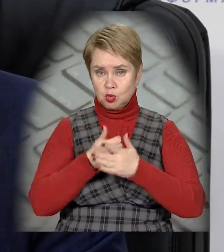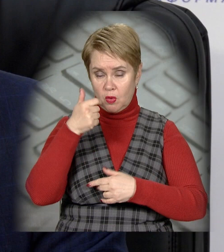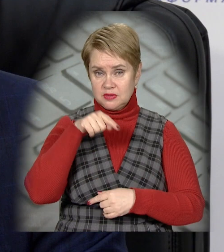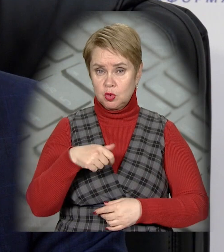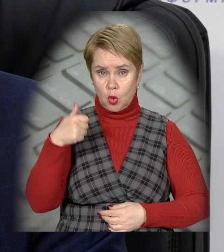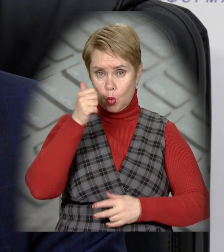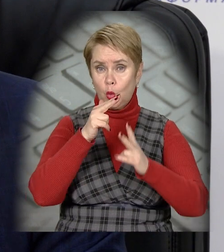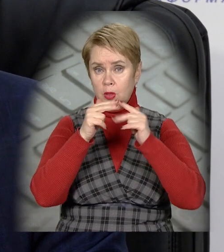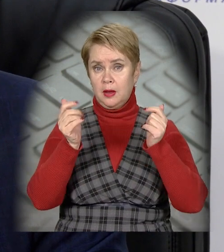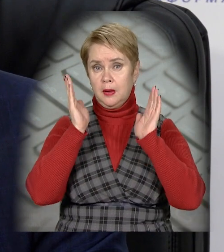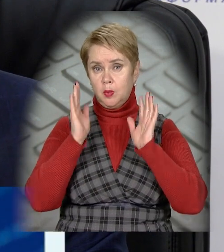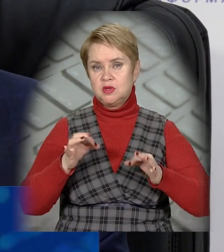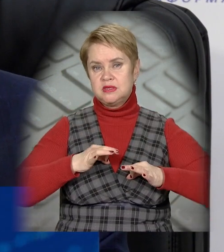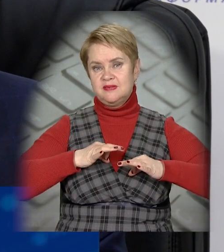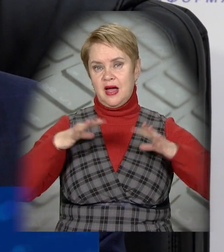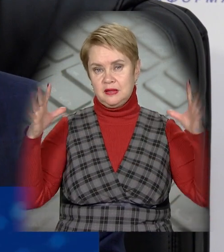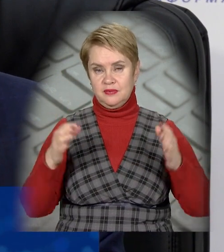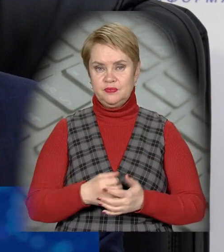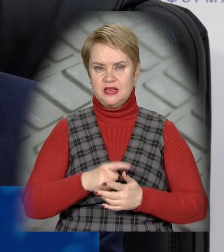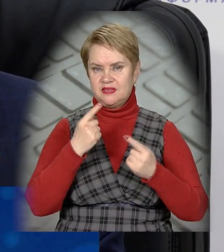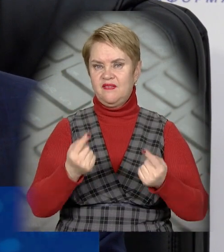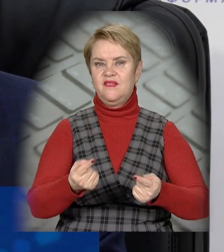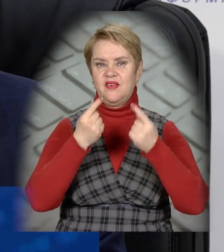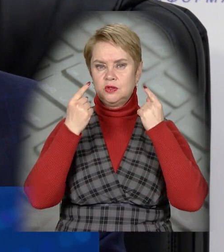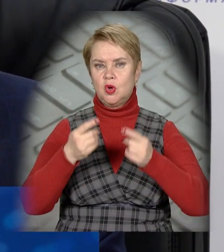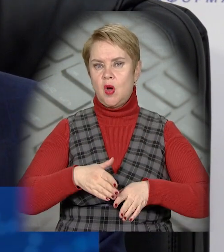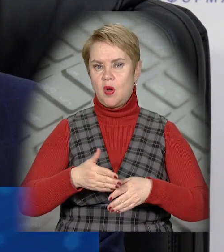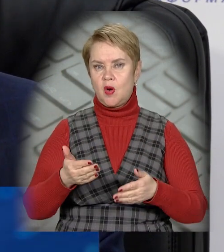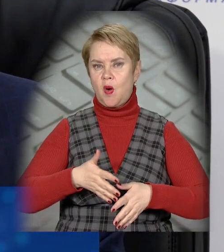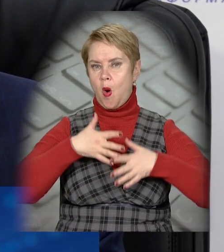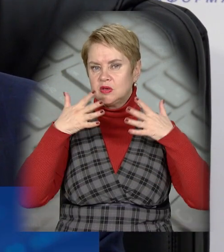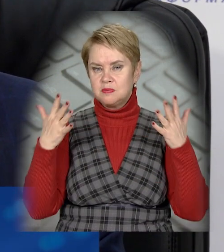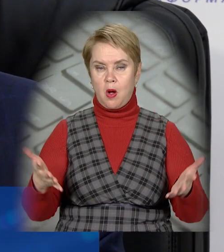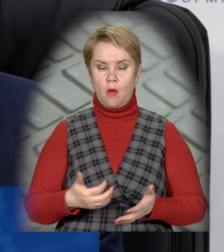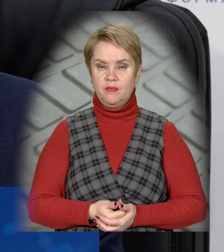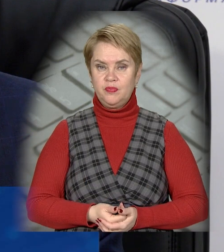рік цього року у Дніпрі буде святкуватися з величезним розмахом.